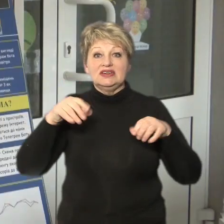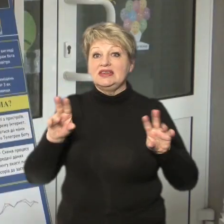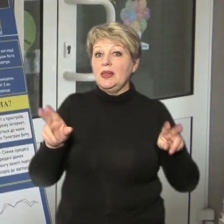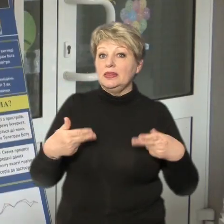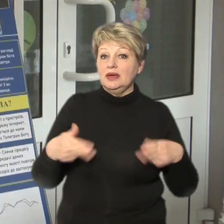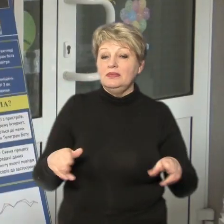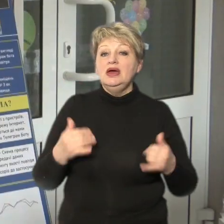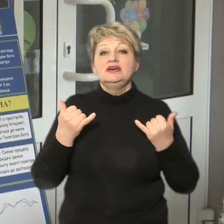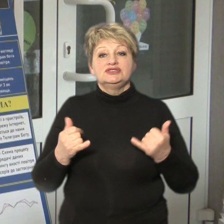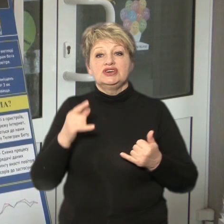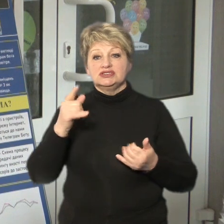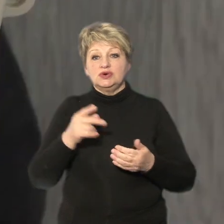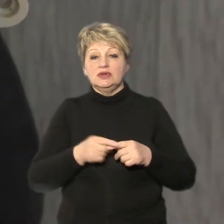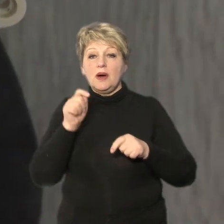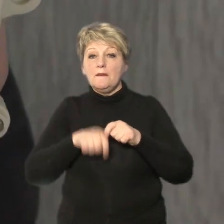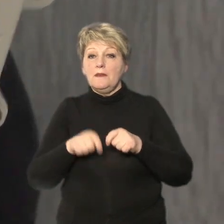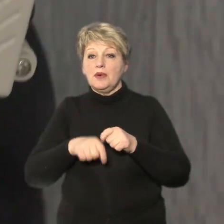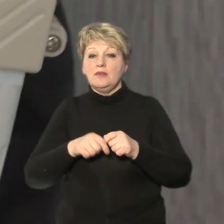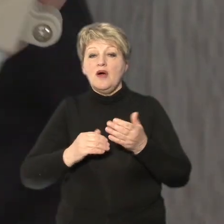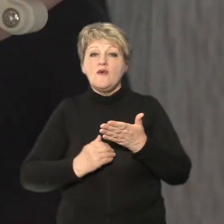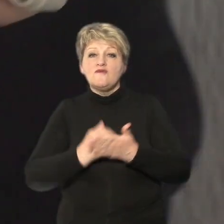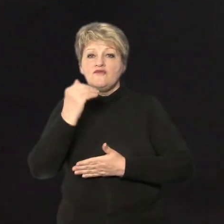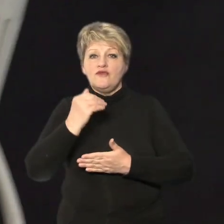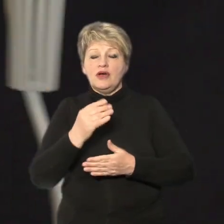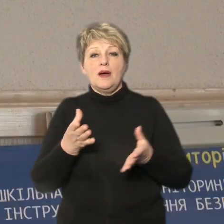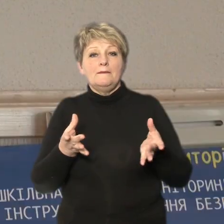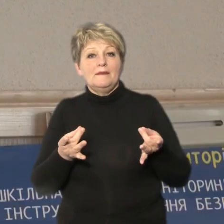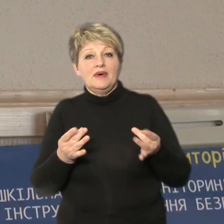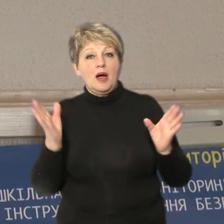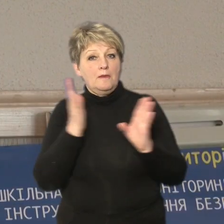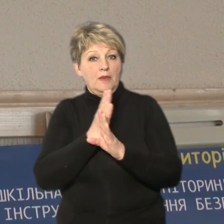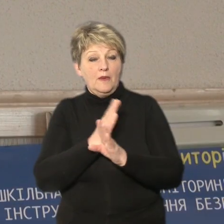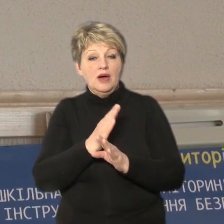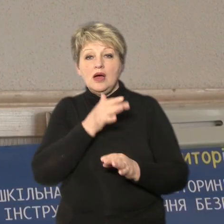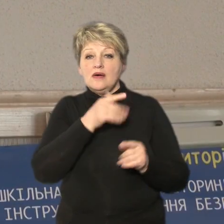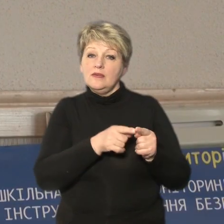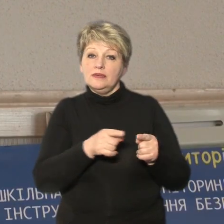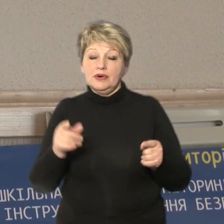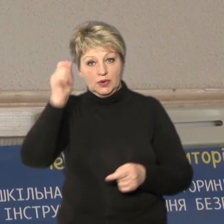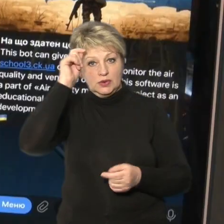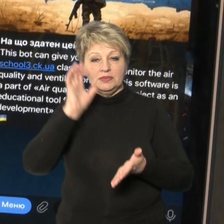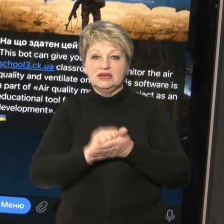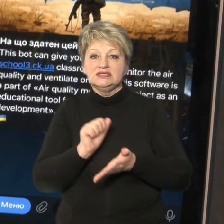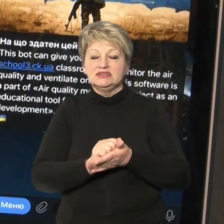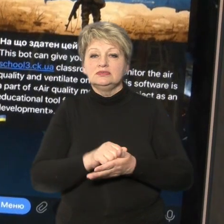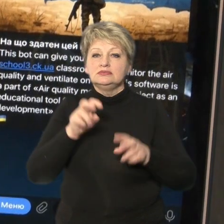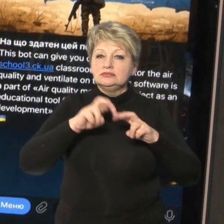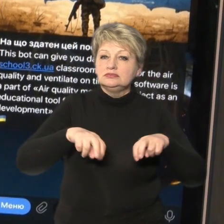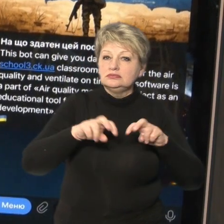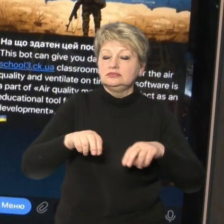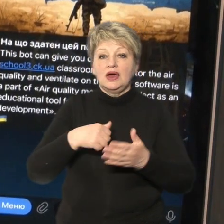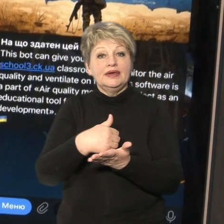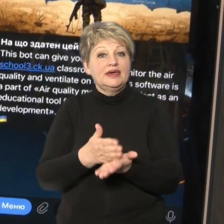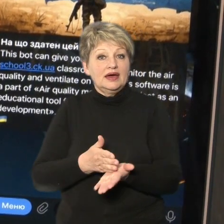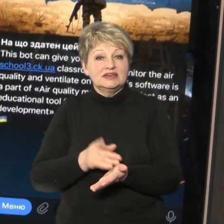тримає прилад, що вимірює вуглекислий газ, пил та влогість повітря. Тривалий час, каже хлопець, займався дослідженням якості того,